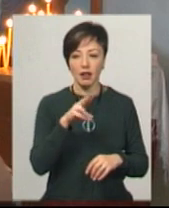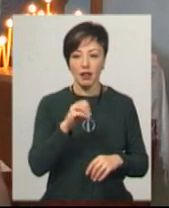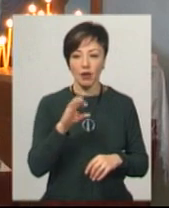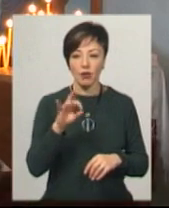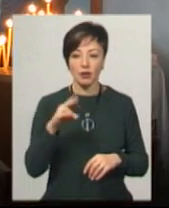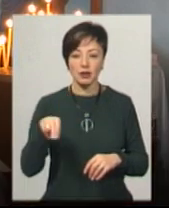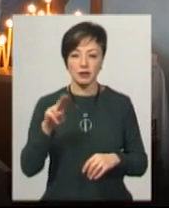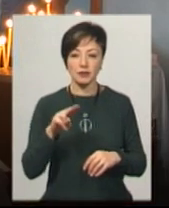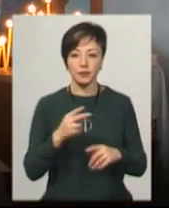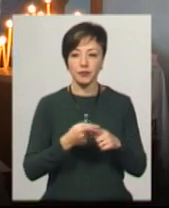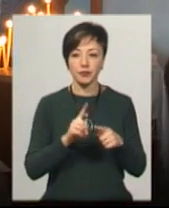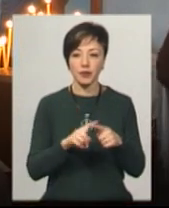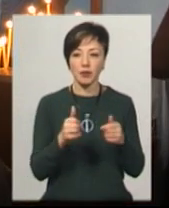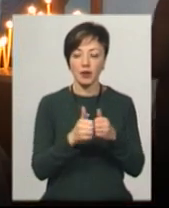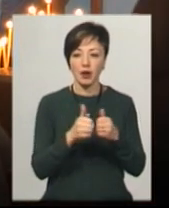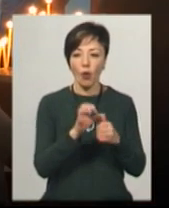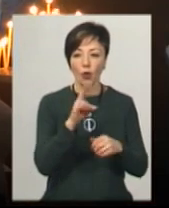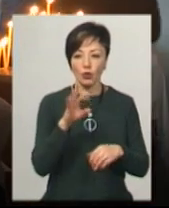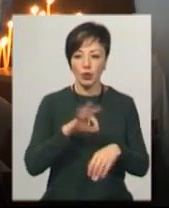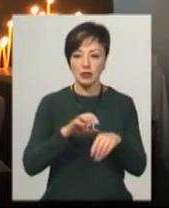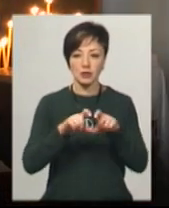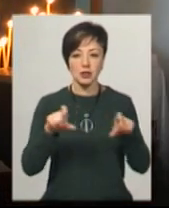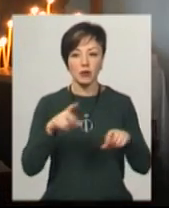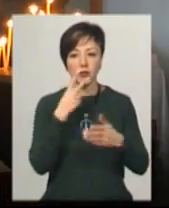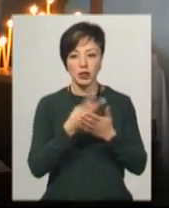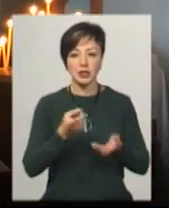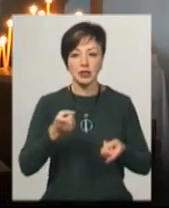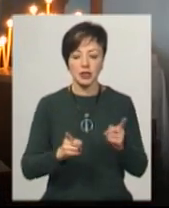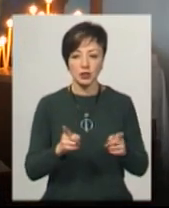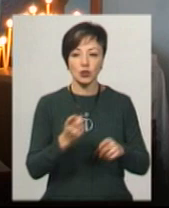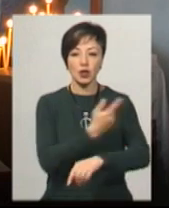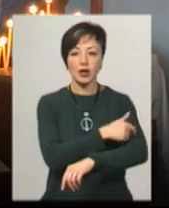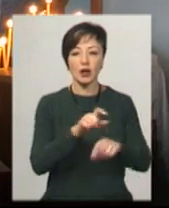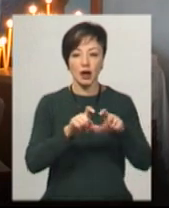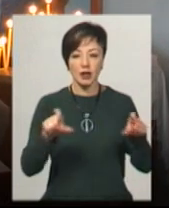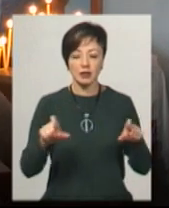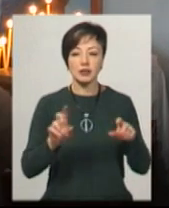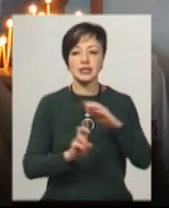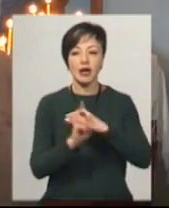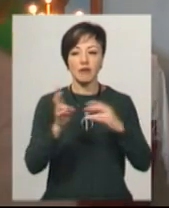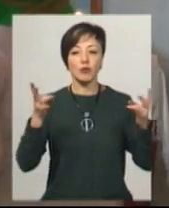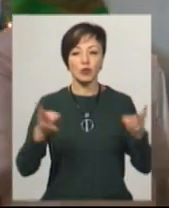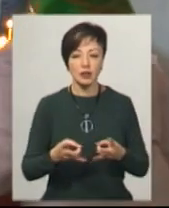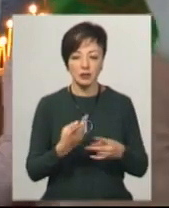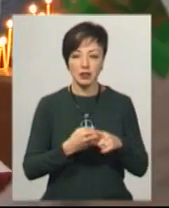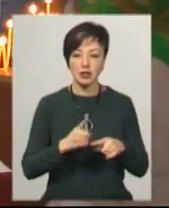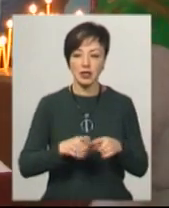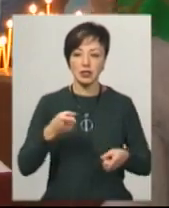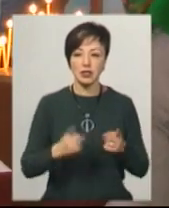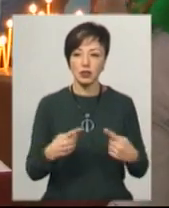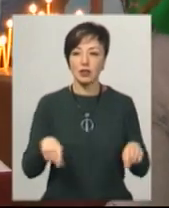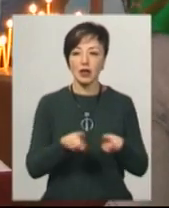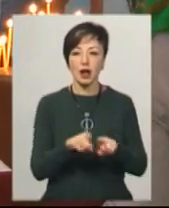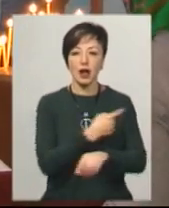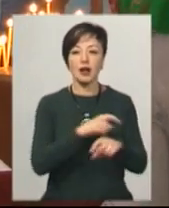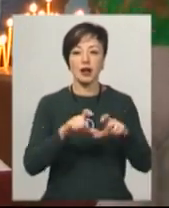лікарні, при обласному онкодиспансеру, бачимо, що дійсно в лікарні церкви потрібна, бо це дійсно така